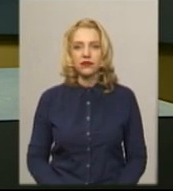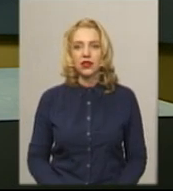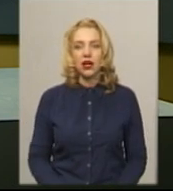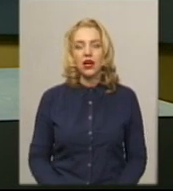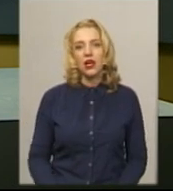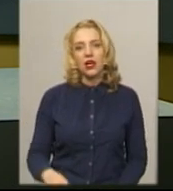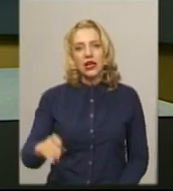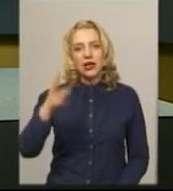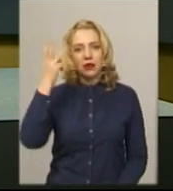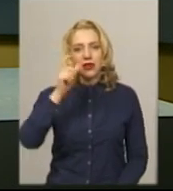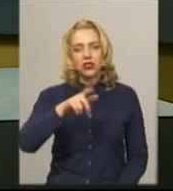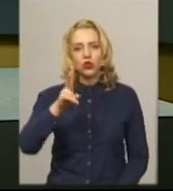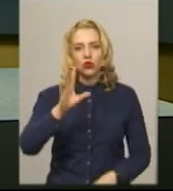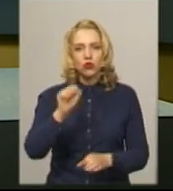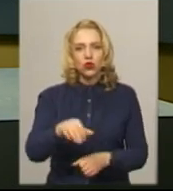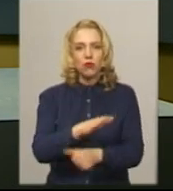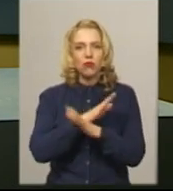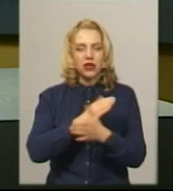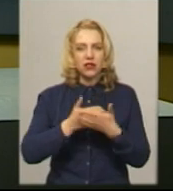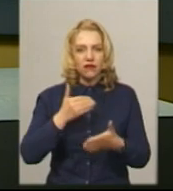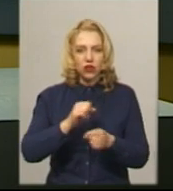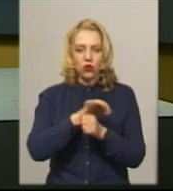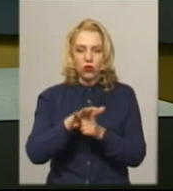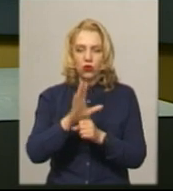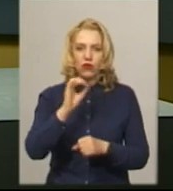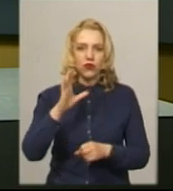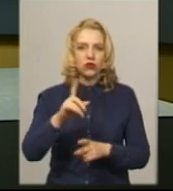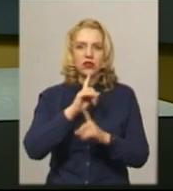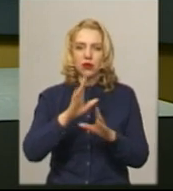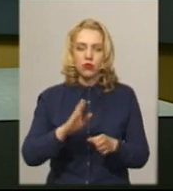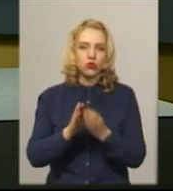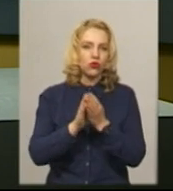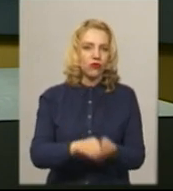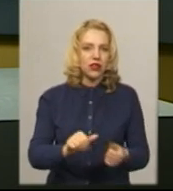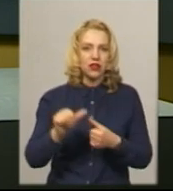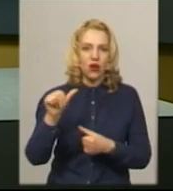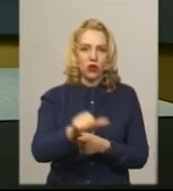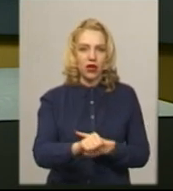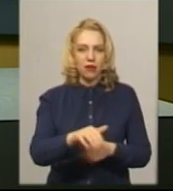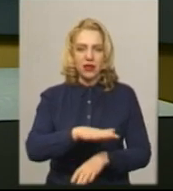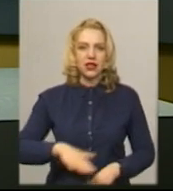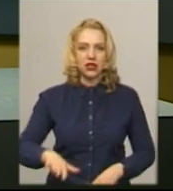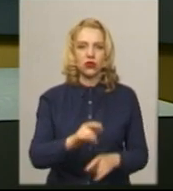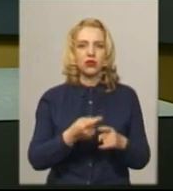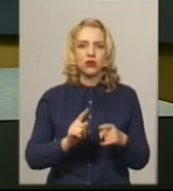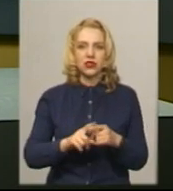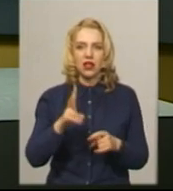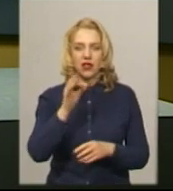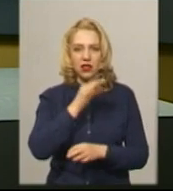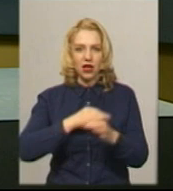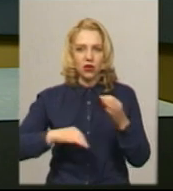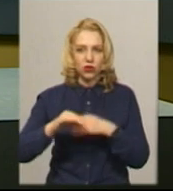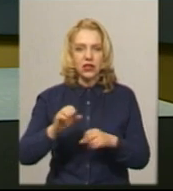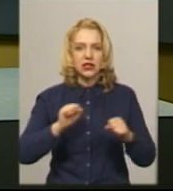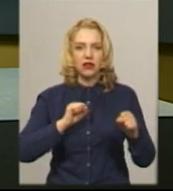Хмельничани, які можуть померти від коронавірусу, не ховатимуть на окремій території. Про це сьогодні на нараді із керівниками комунальних